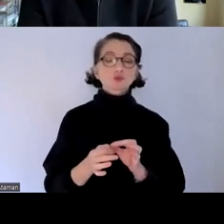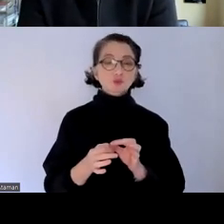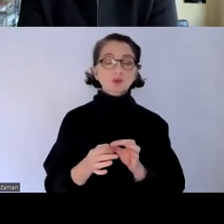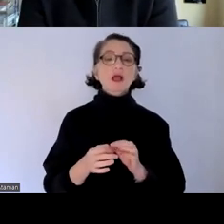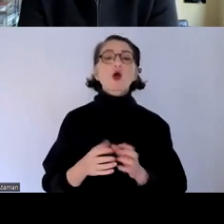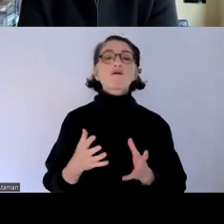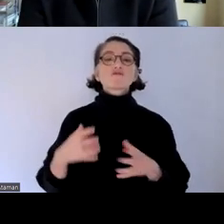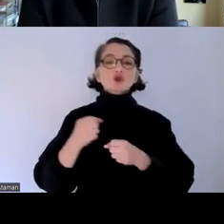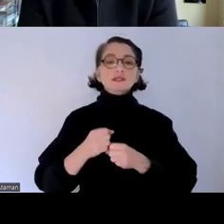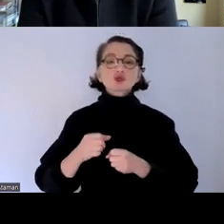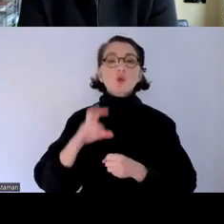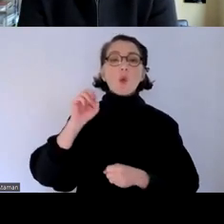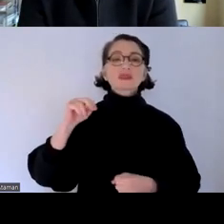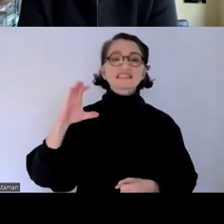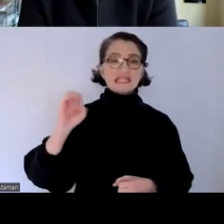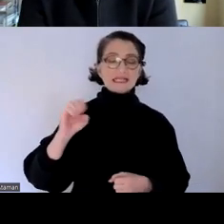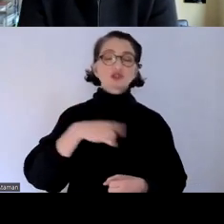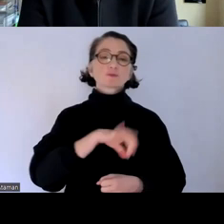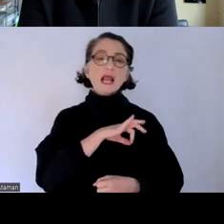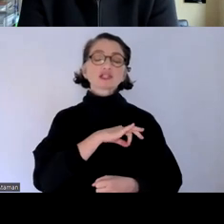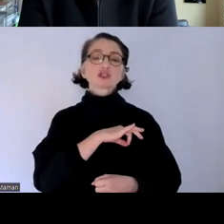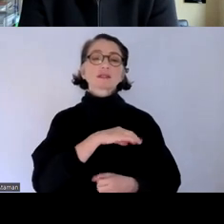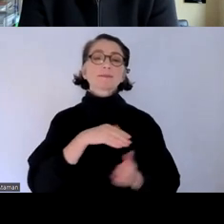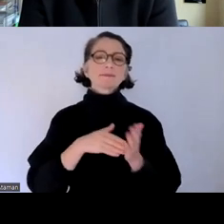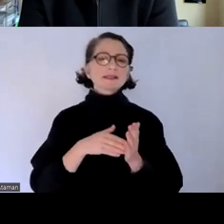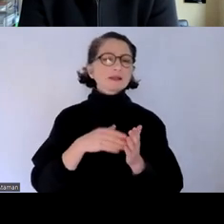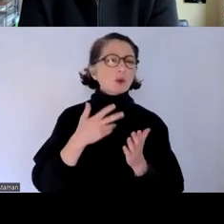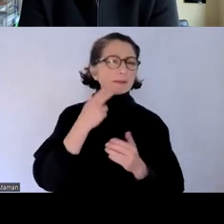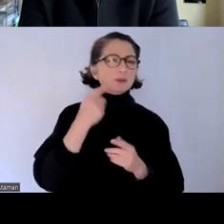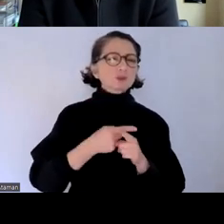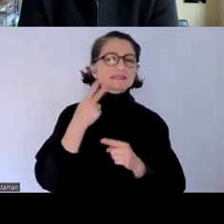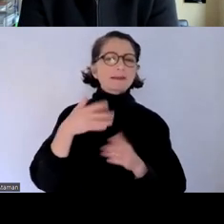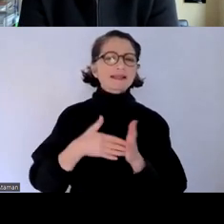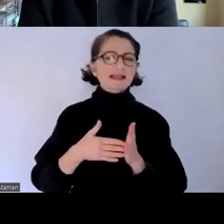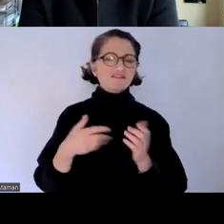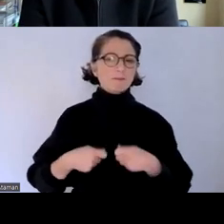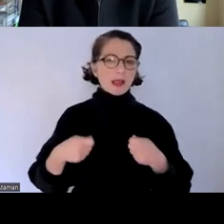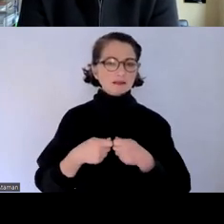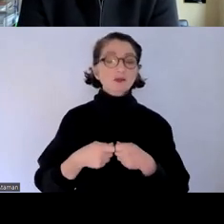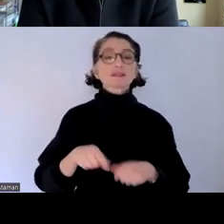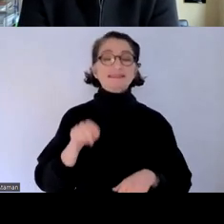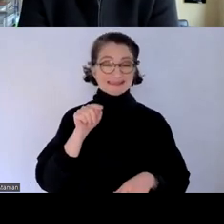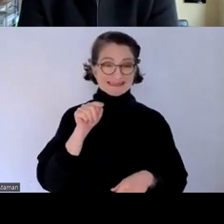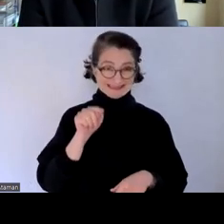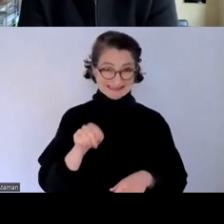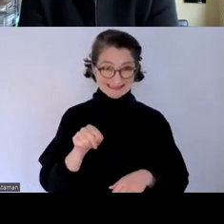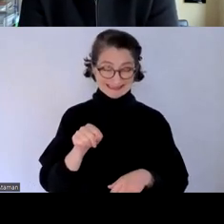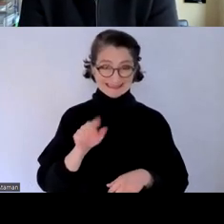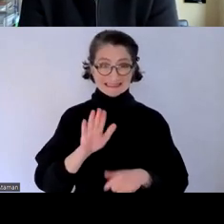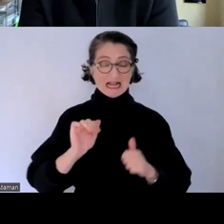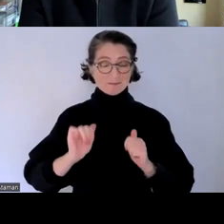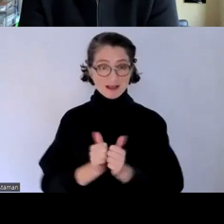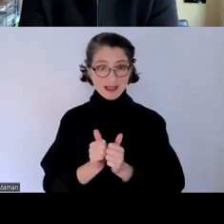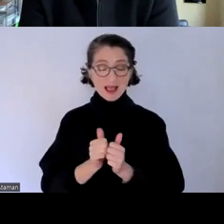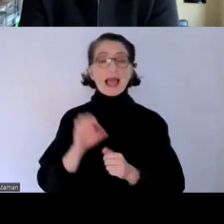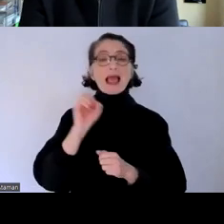im spanischen blinden und sehbehinderten verband die also gemeinsam mit partnern in dem fall also dem europäischen dachverband